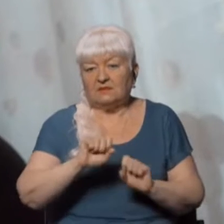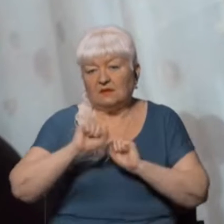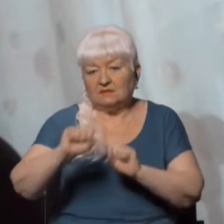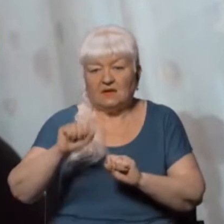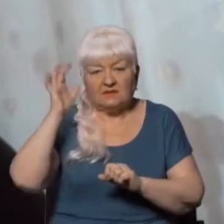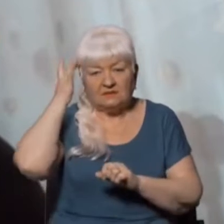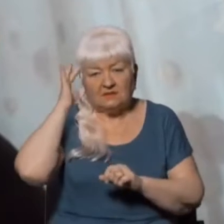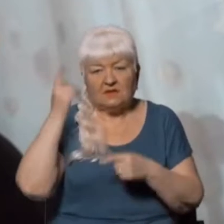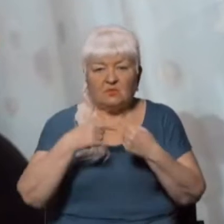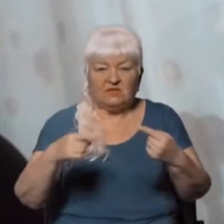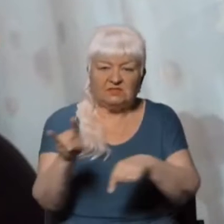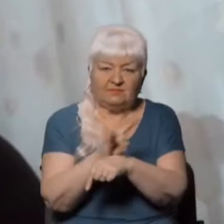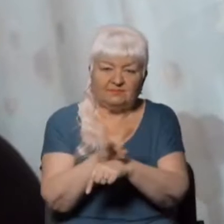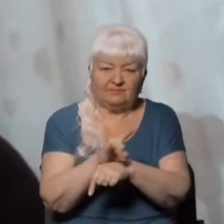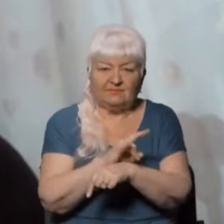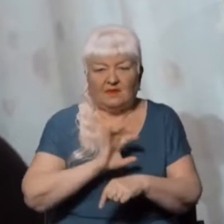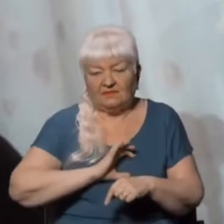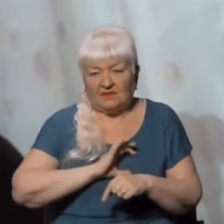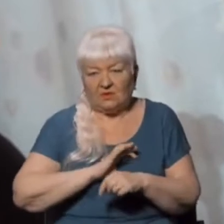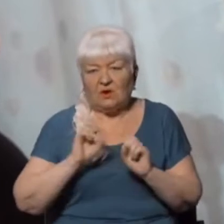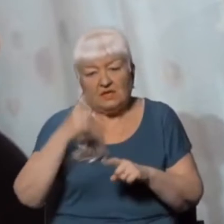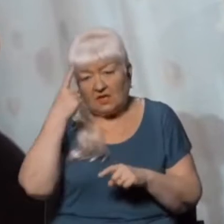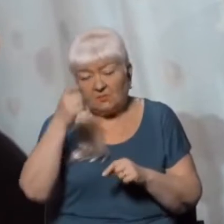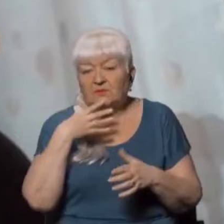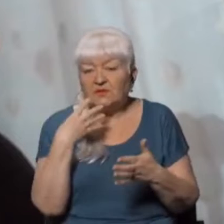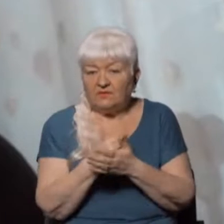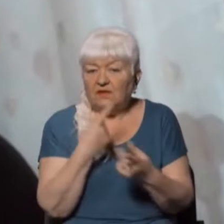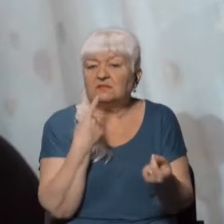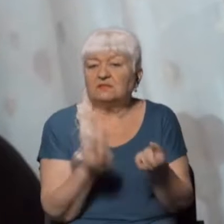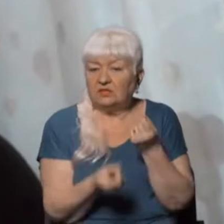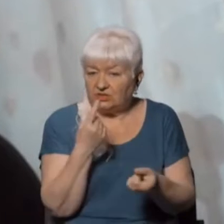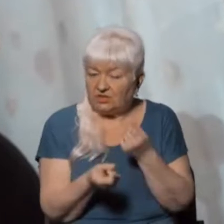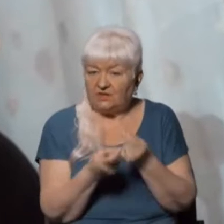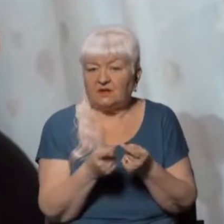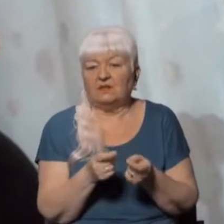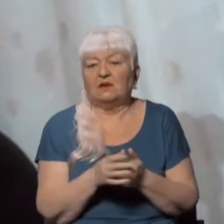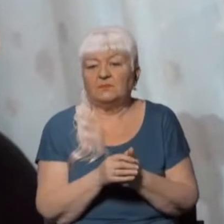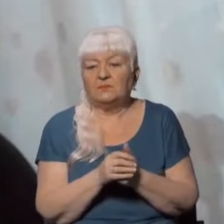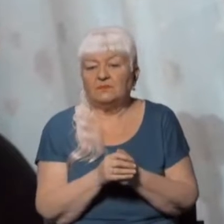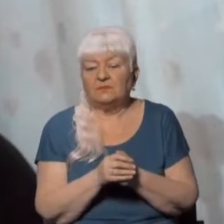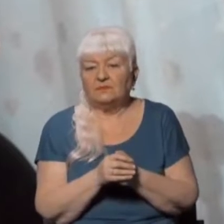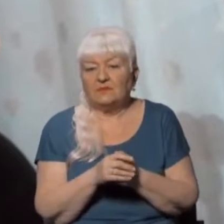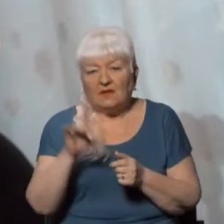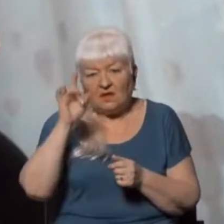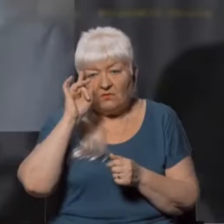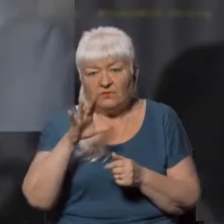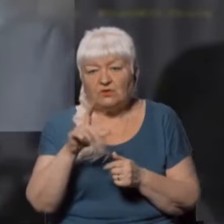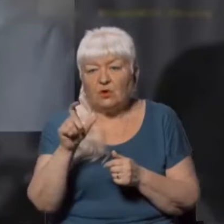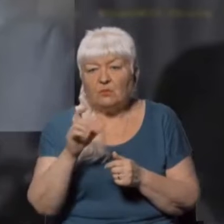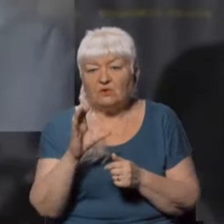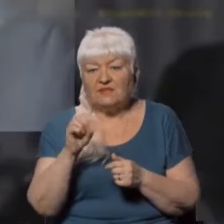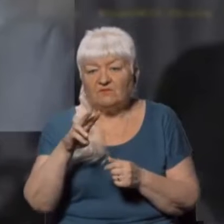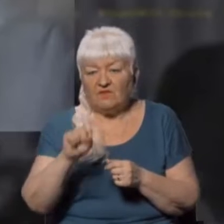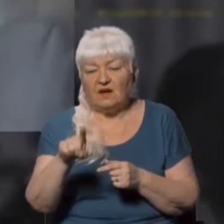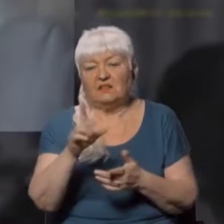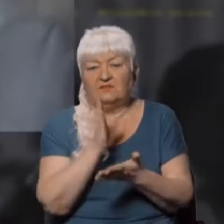та іншими псевдонагородами. Як повідомляють власні джерела Суспільне Крим, зрочно судитимуть Армена Мартаяна, відомого як Самвел. Він